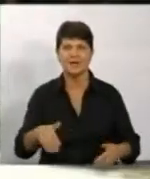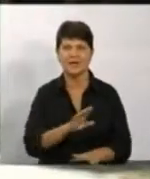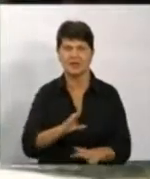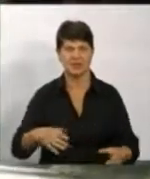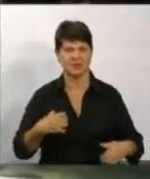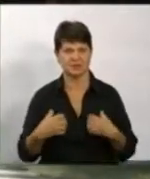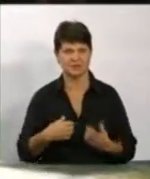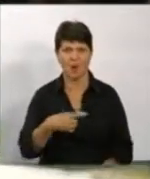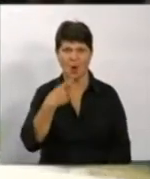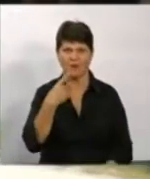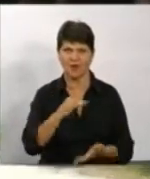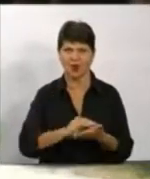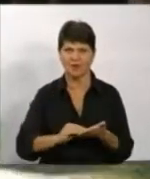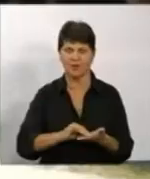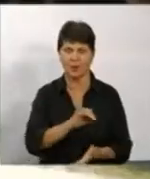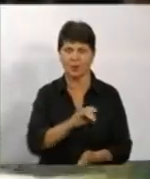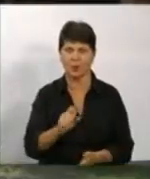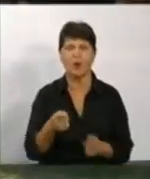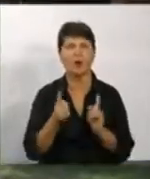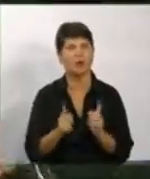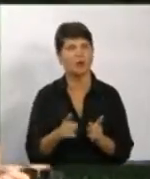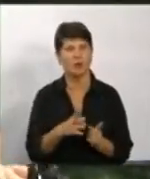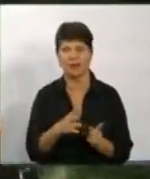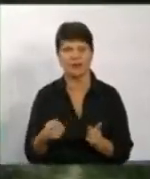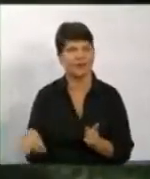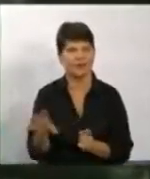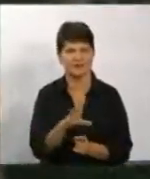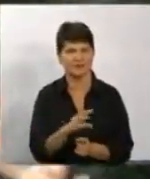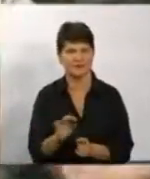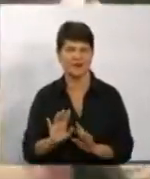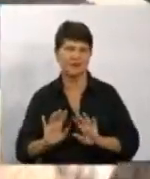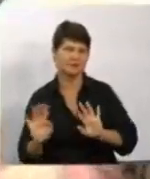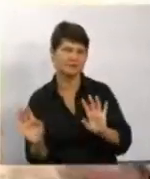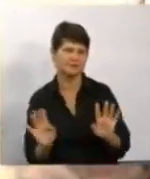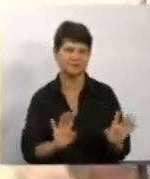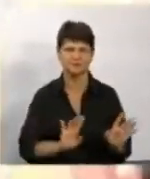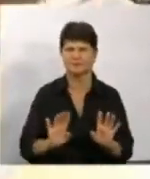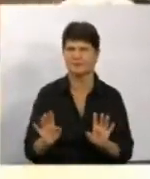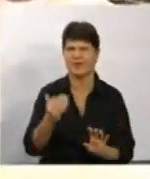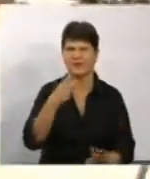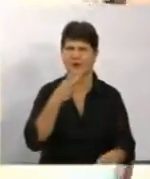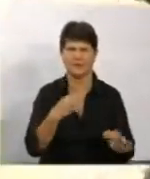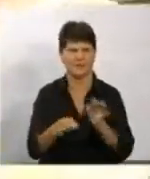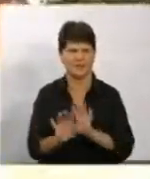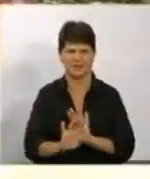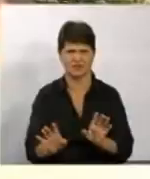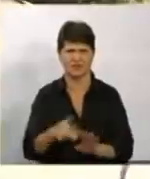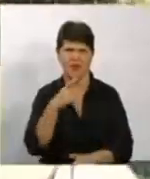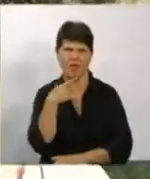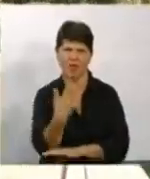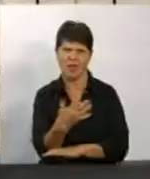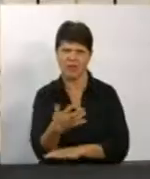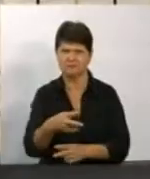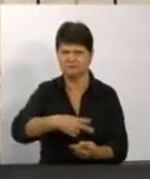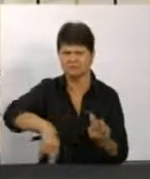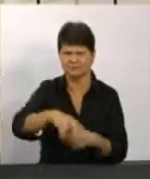Говорити з кореспондентами Суспільного погодилися не всі. Я і вам не зав'ятую. Не болтайте тут під ногами,